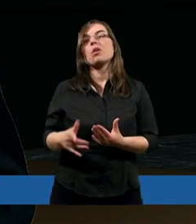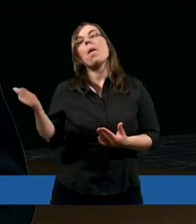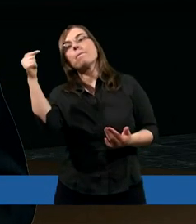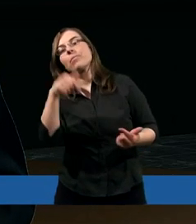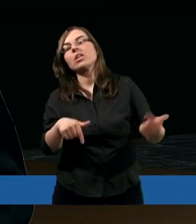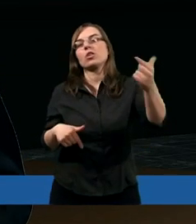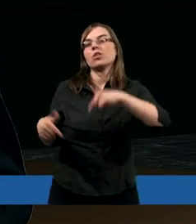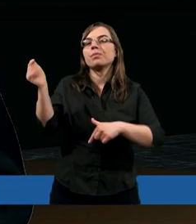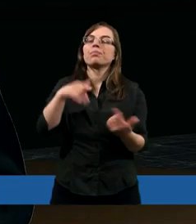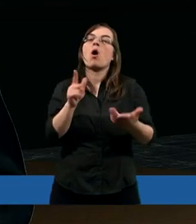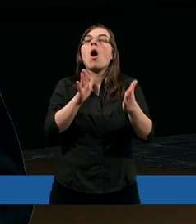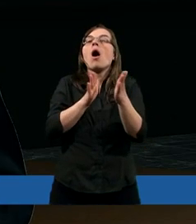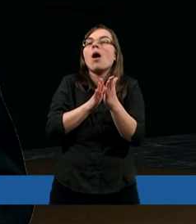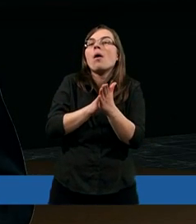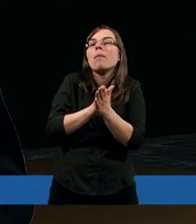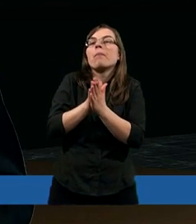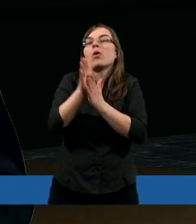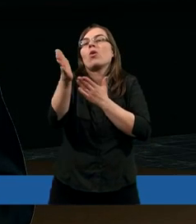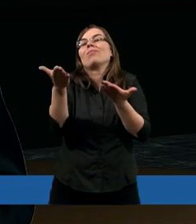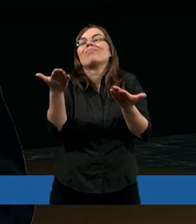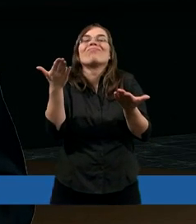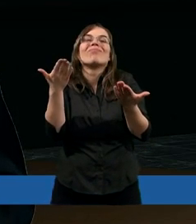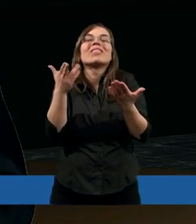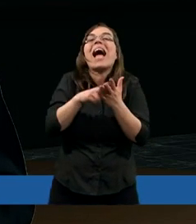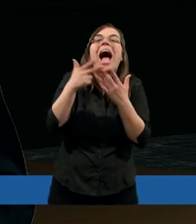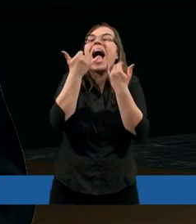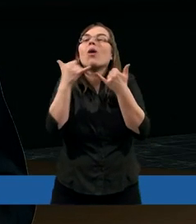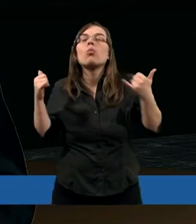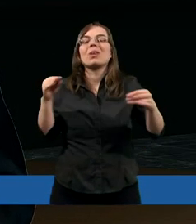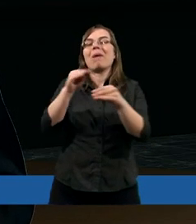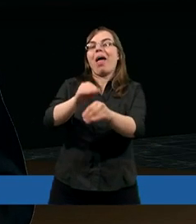przychodzi po prostu na różnym etapie,